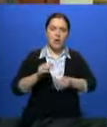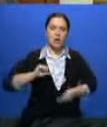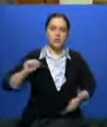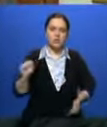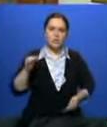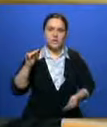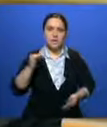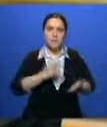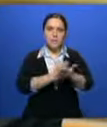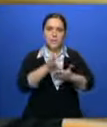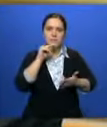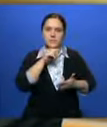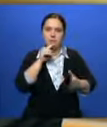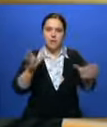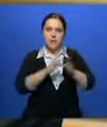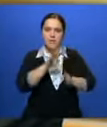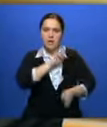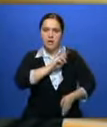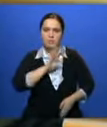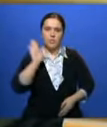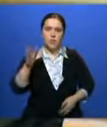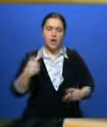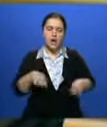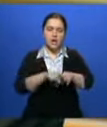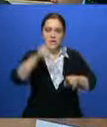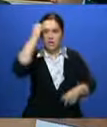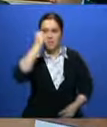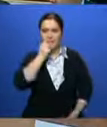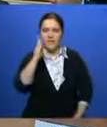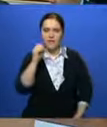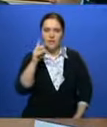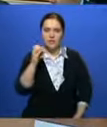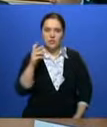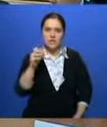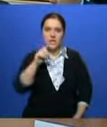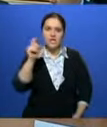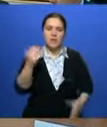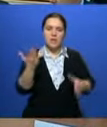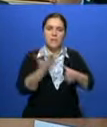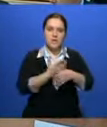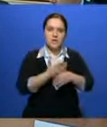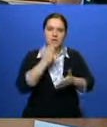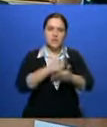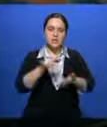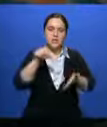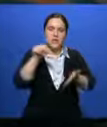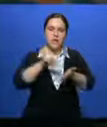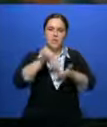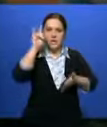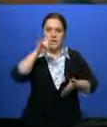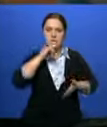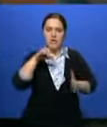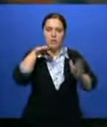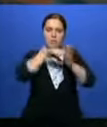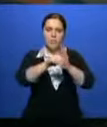перспективного политического и экономического партнера в Латинской Америке. А также благодарит Венесуэлу за поддержку кандидатуры Казахстана в Совет